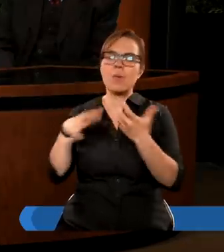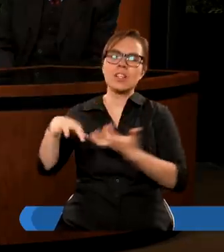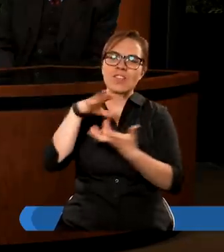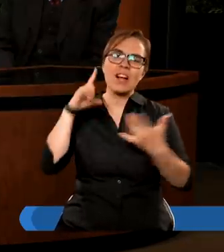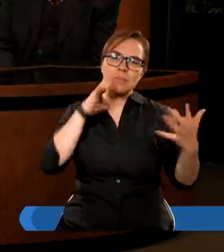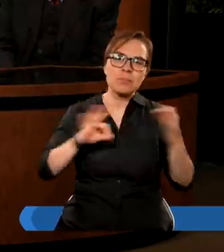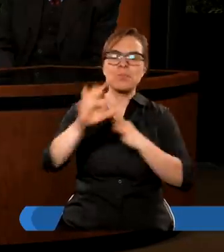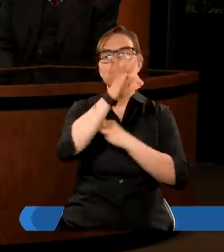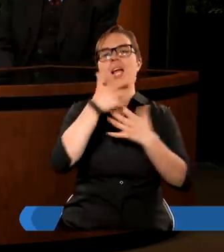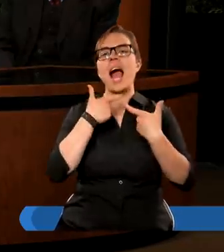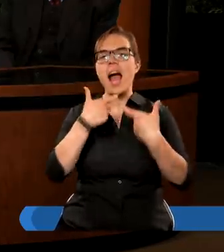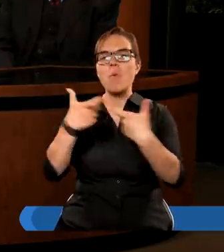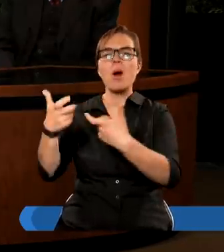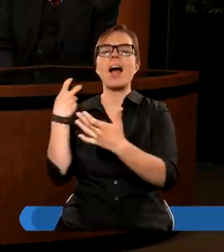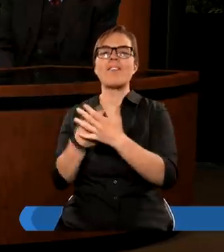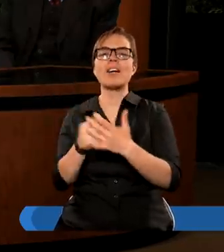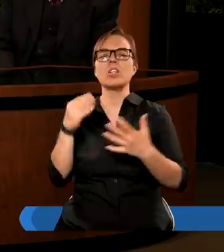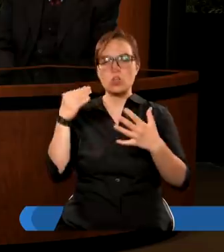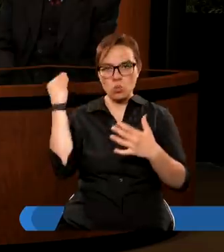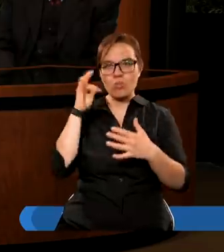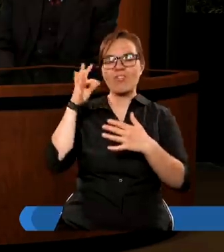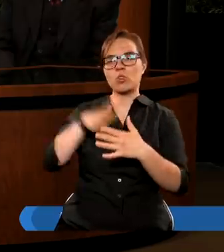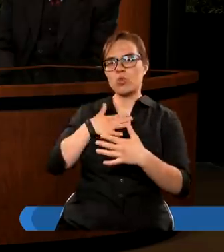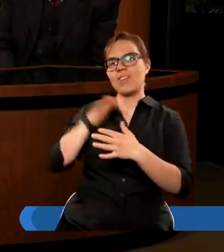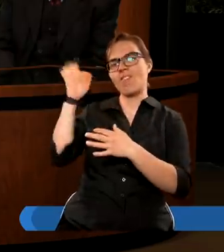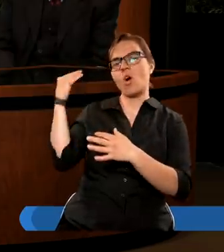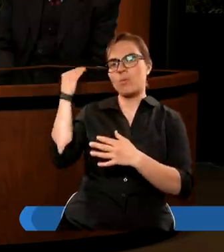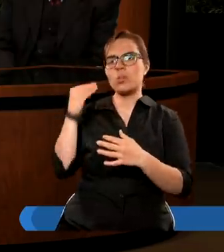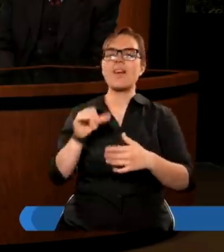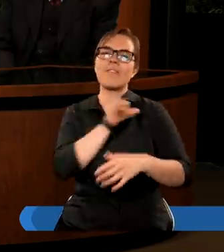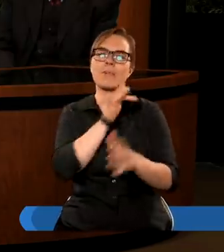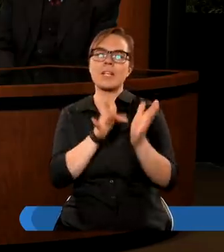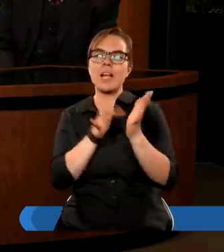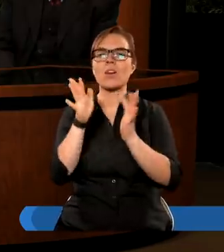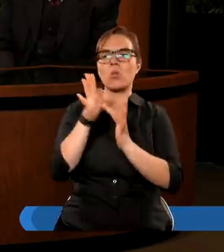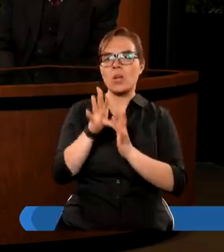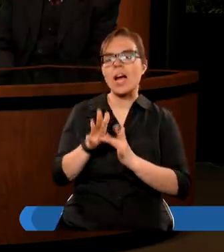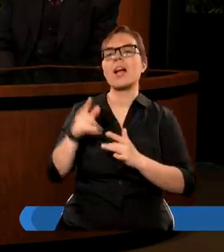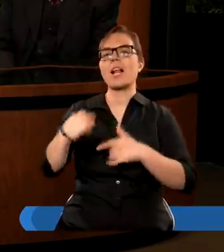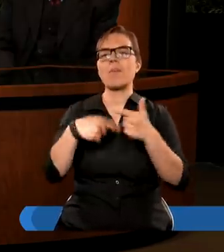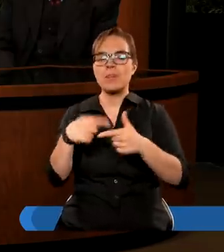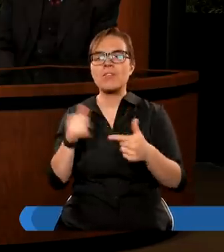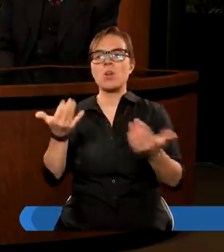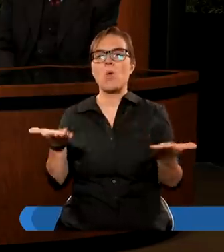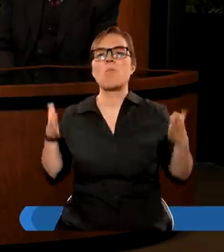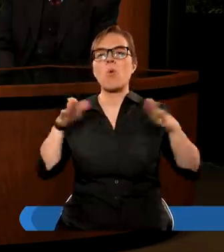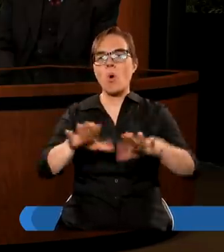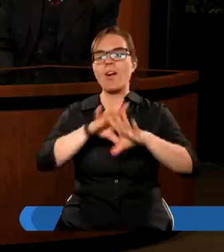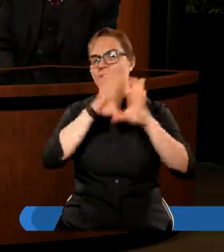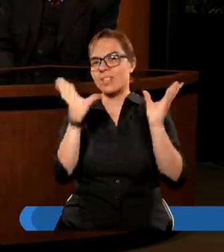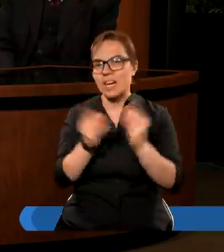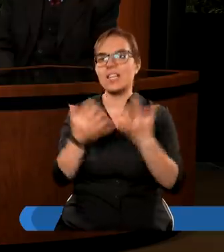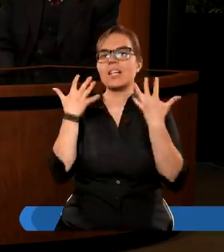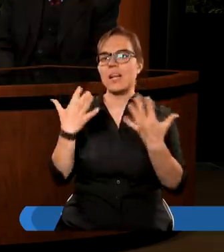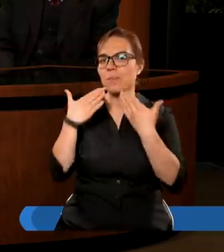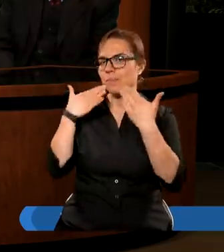głusi tę Ewangelię i czynij się uczniami Twoimi. W imieniu Jezusa Chrystusa za ten przywilej, za błogosławieństwa wszelkie,